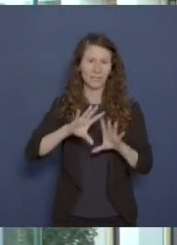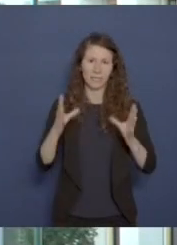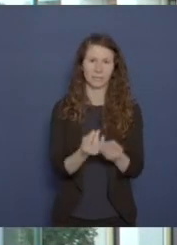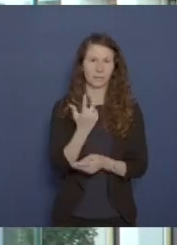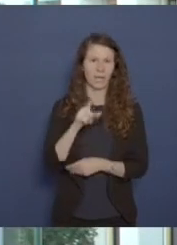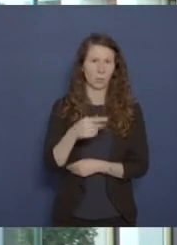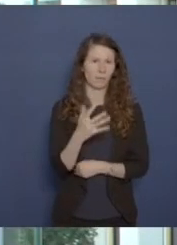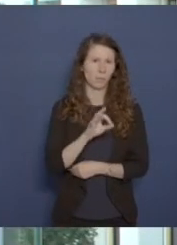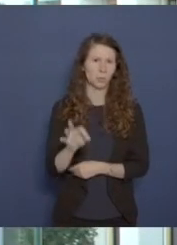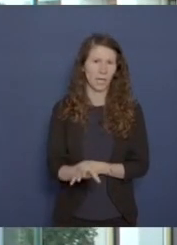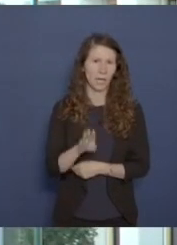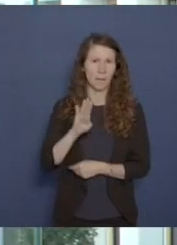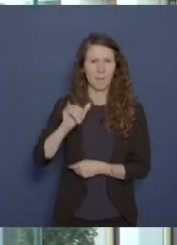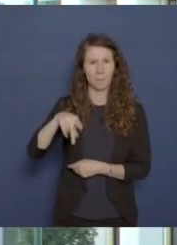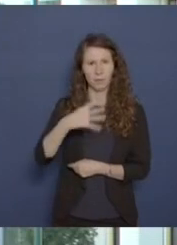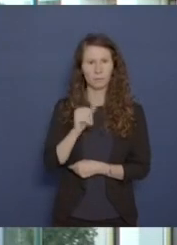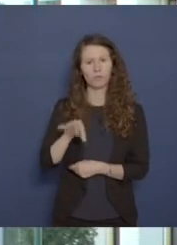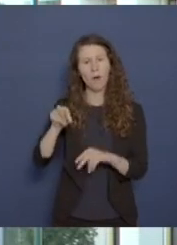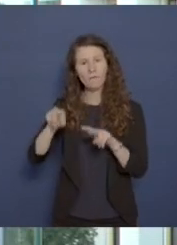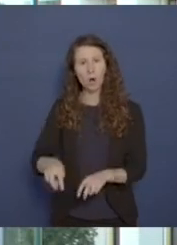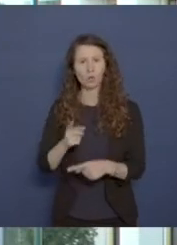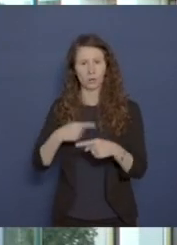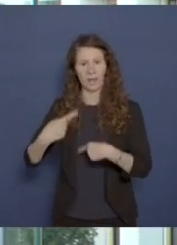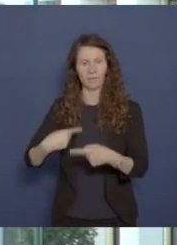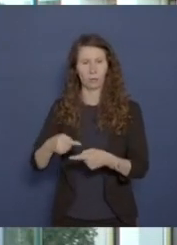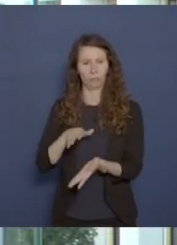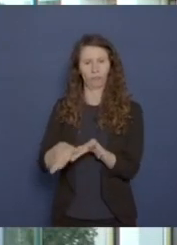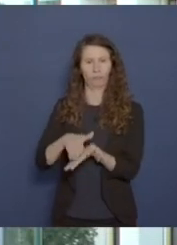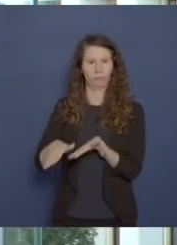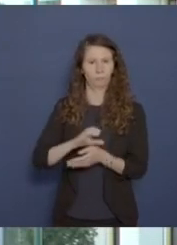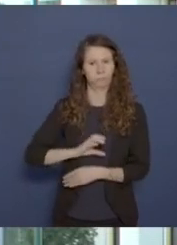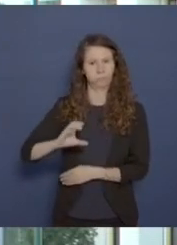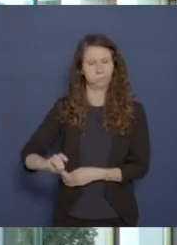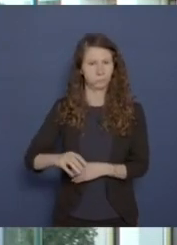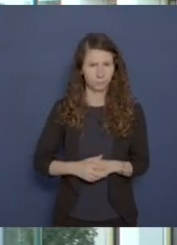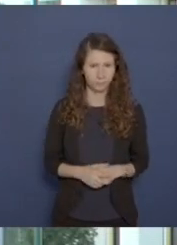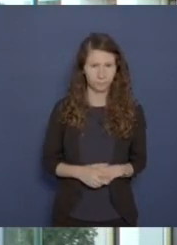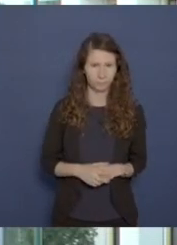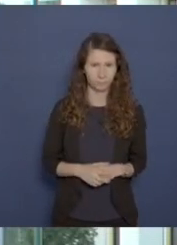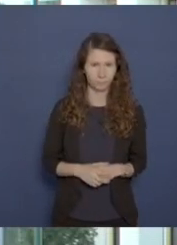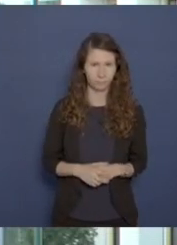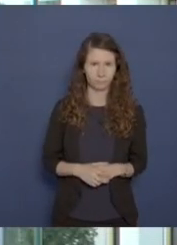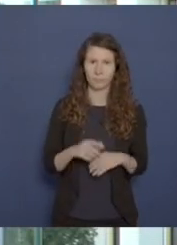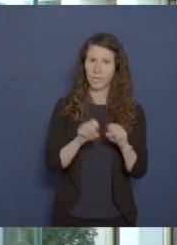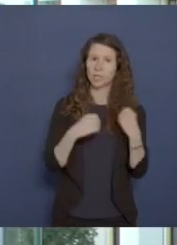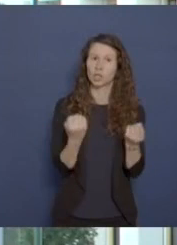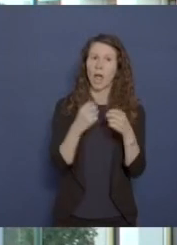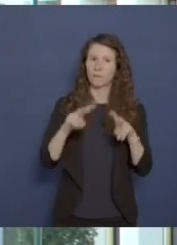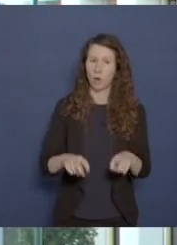,5 Prozent des BIP für Forschung und Entwicklung aufzuwenden. Die staatlichen